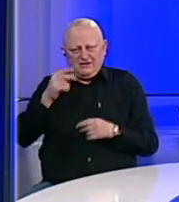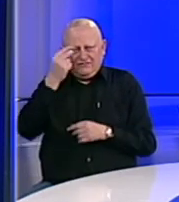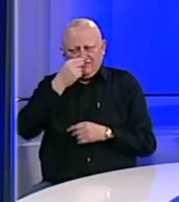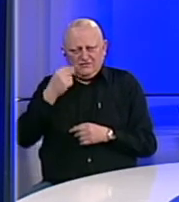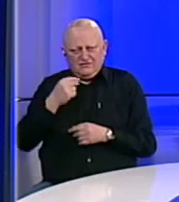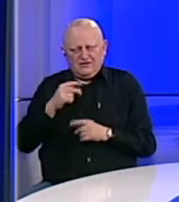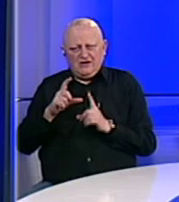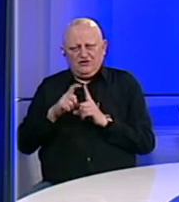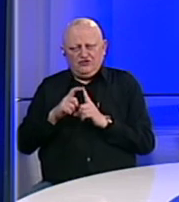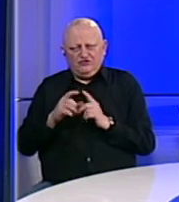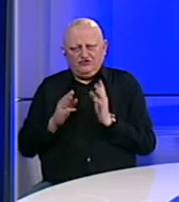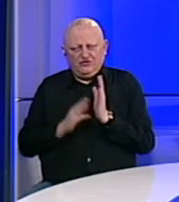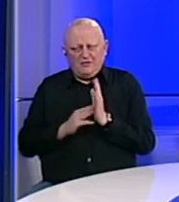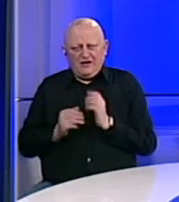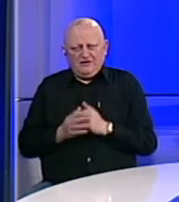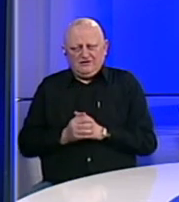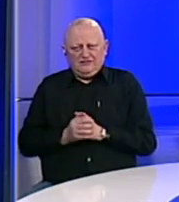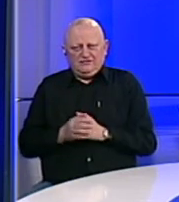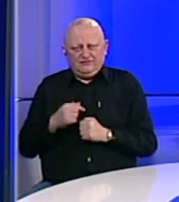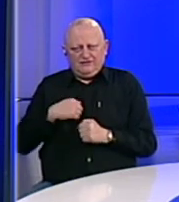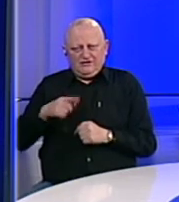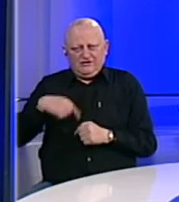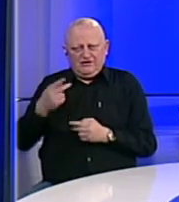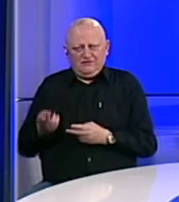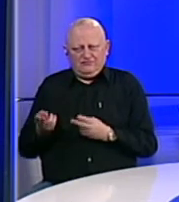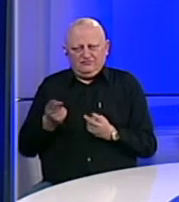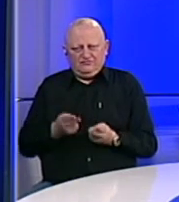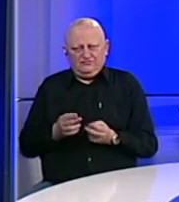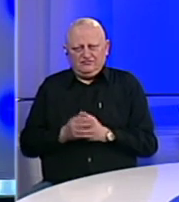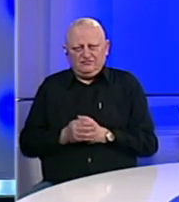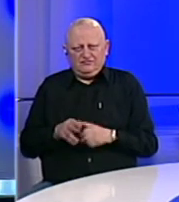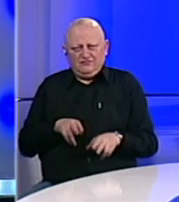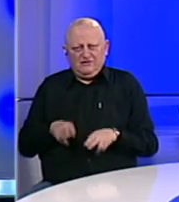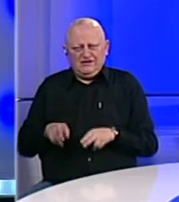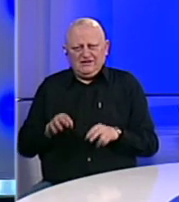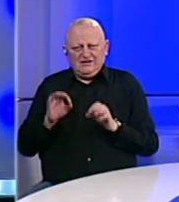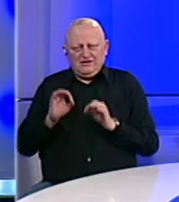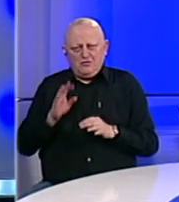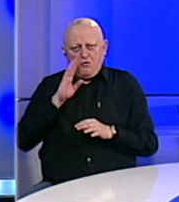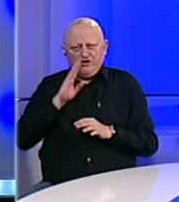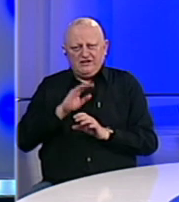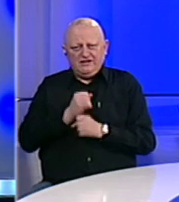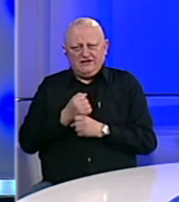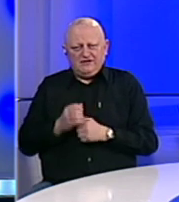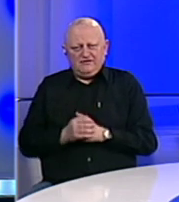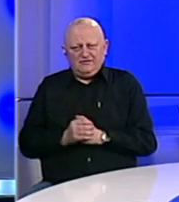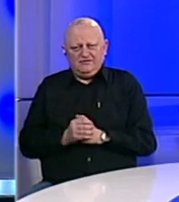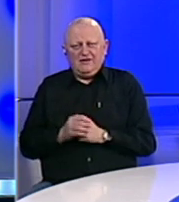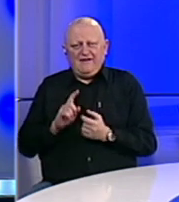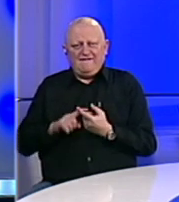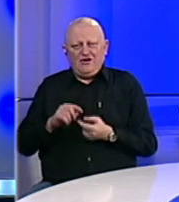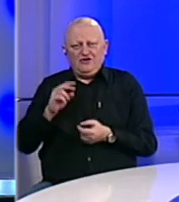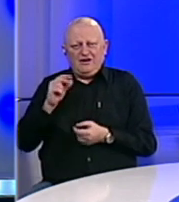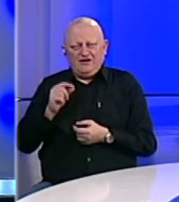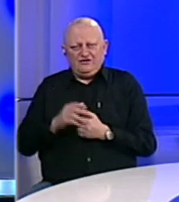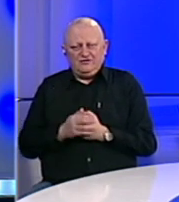Srpske, Dušanka Makivić. Naš naredni gost je ministar sigurnosti Bosne i Hercegovine, Fahrudin